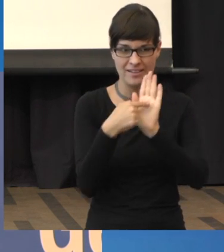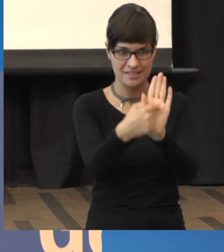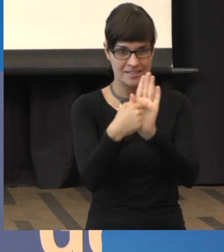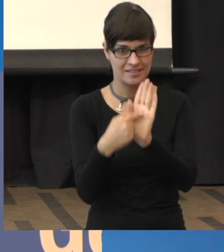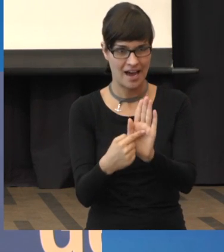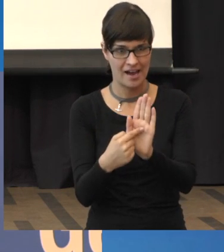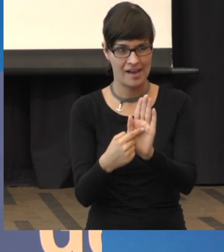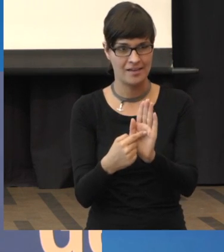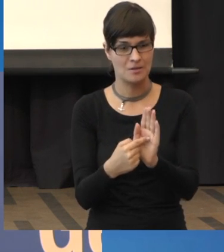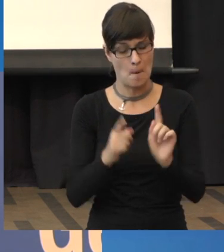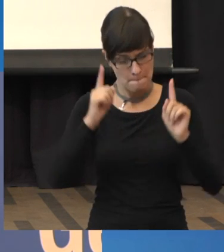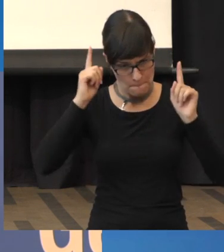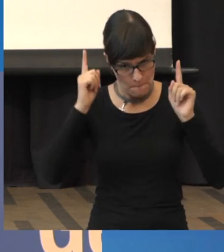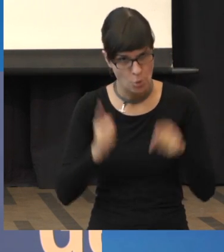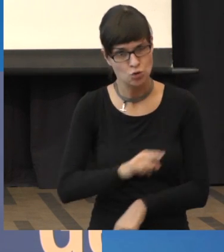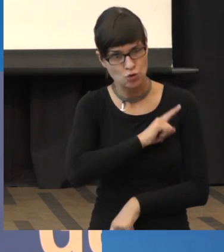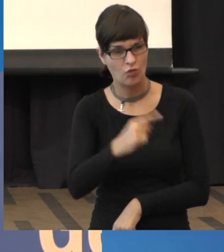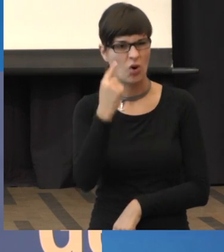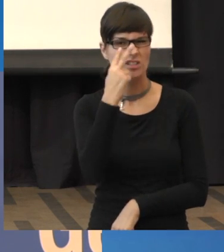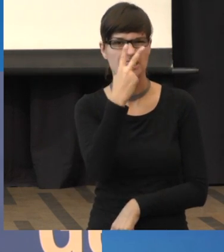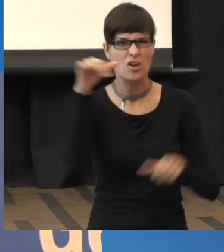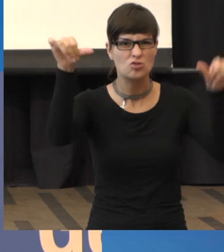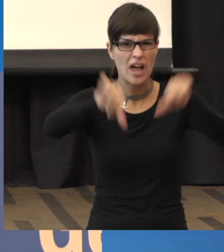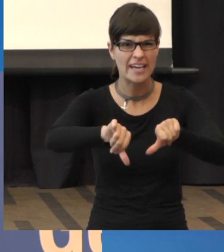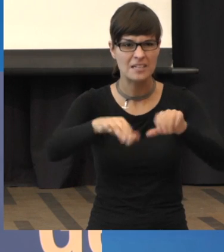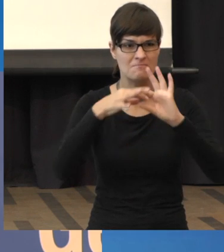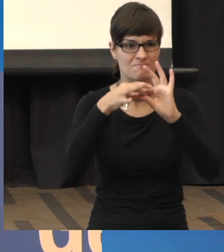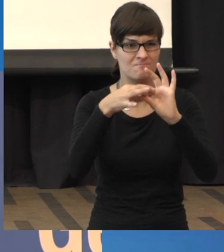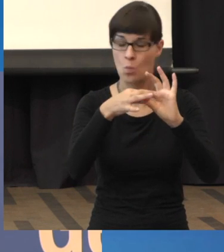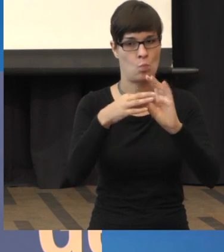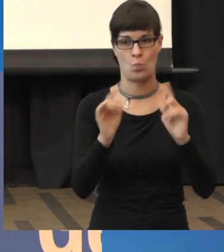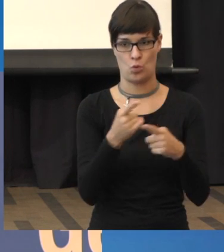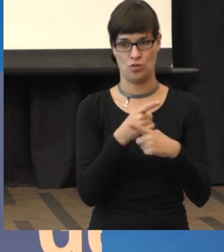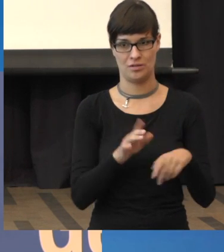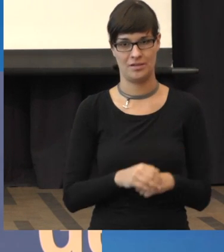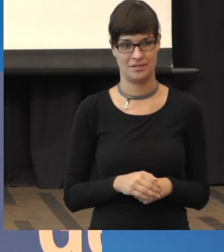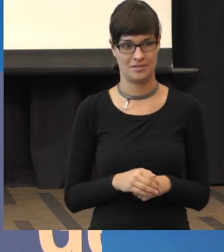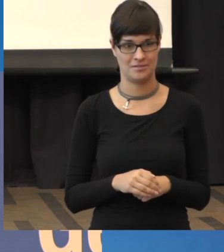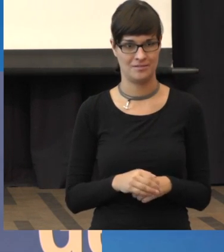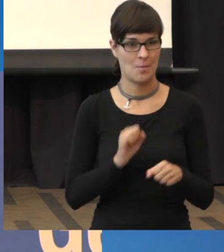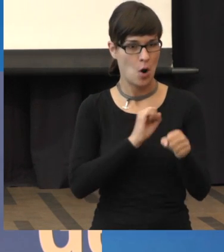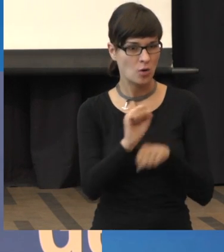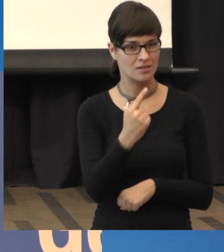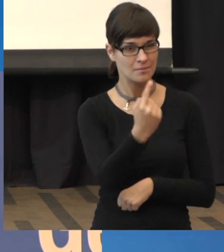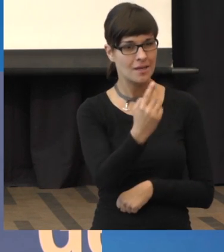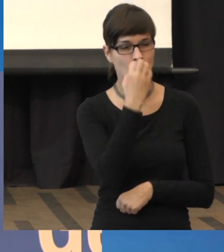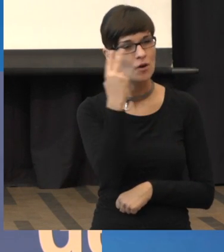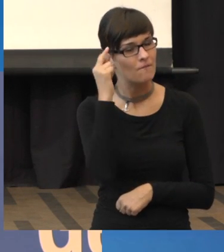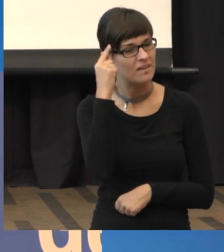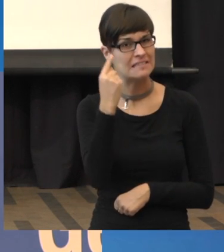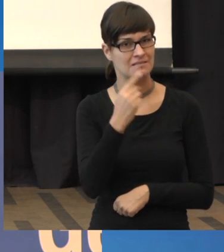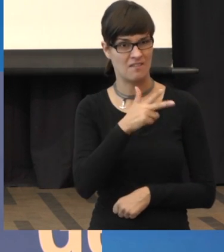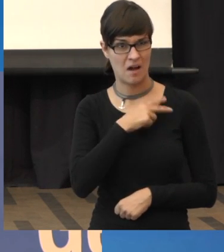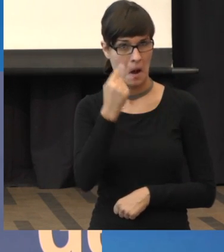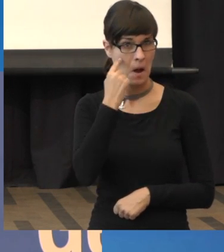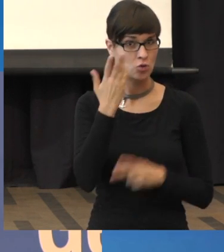sich nicht unbedingt am Anfang direkt auf das Sehvermögen schlagen. Und trotzdem wollen wir natürlich wissen und Sie selber auch, verändert sich Ihr Sehvermögen und